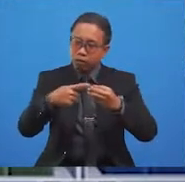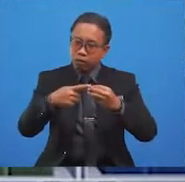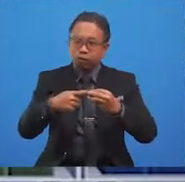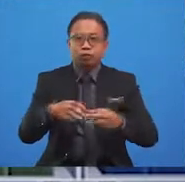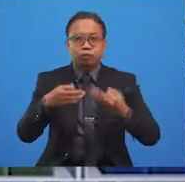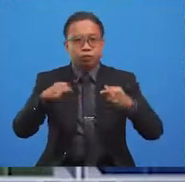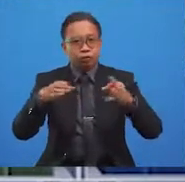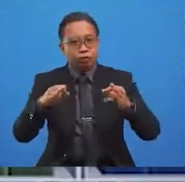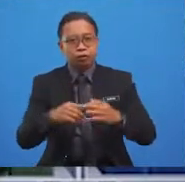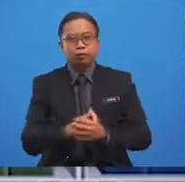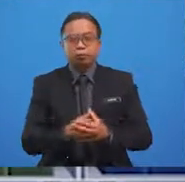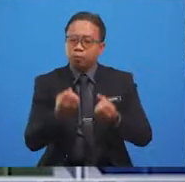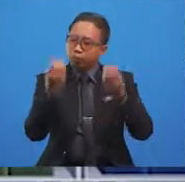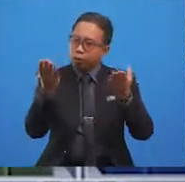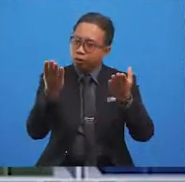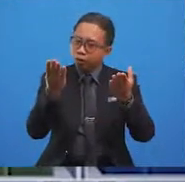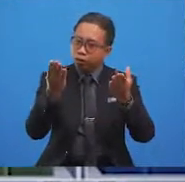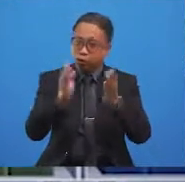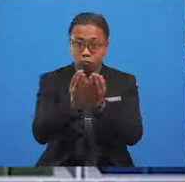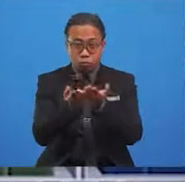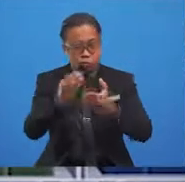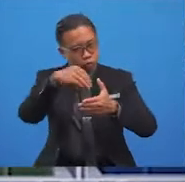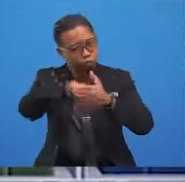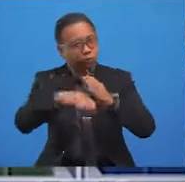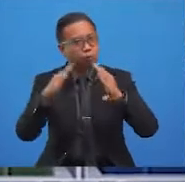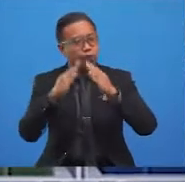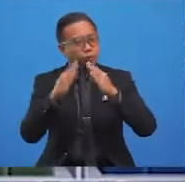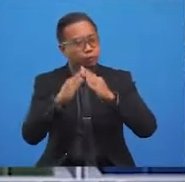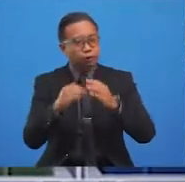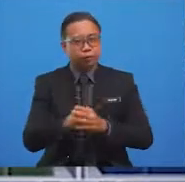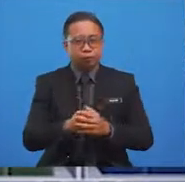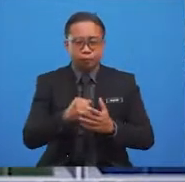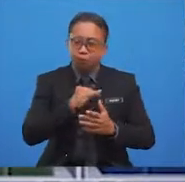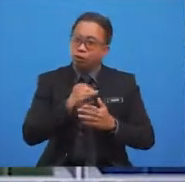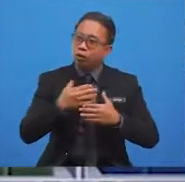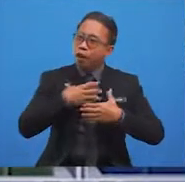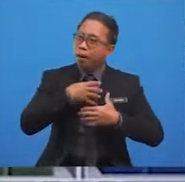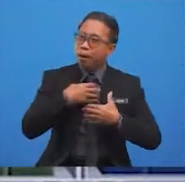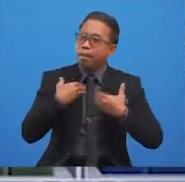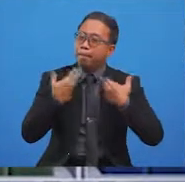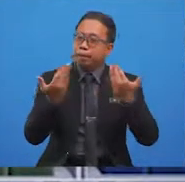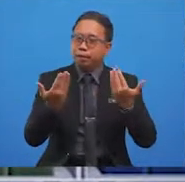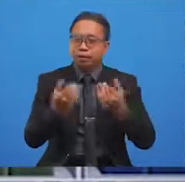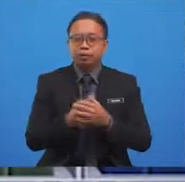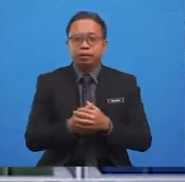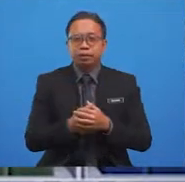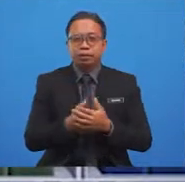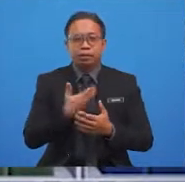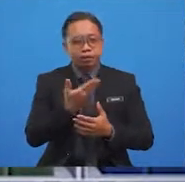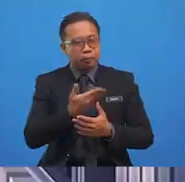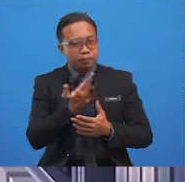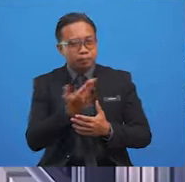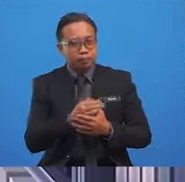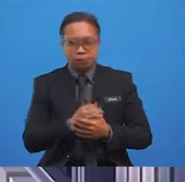full books in my cabinets and it makes me so happy. I just enjoy reading books.